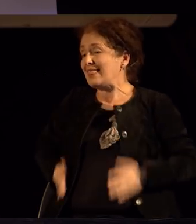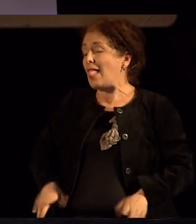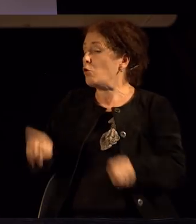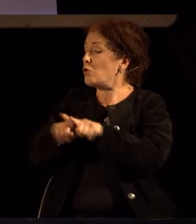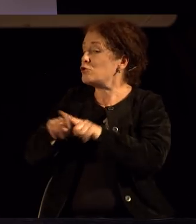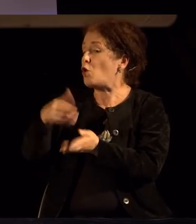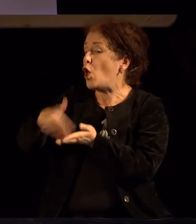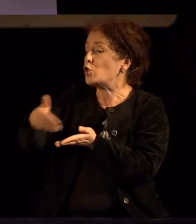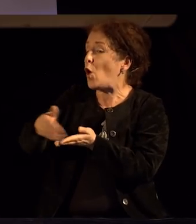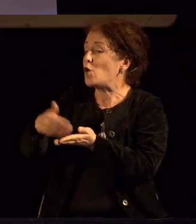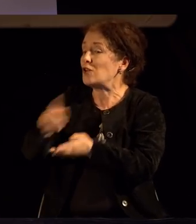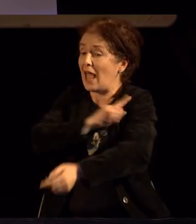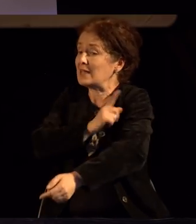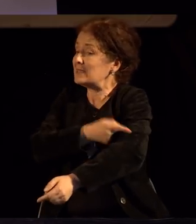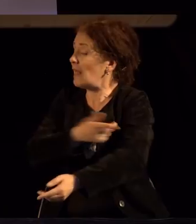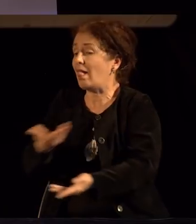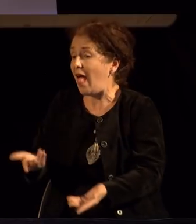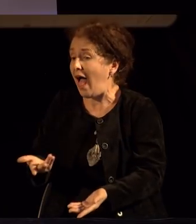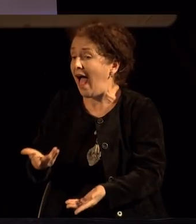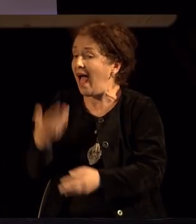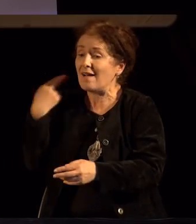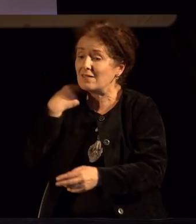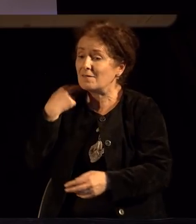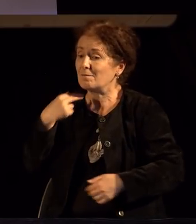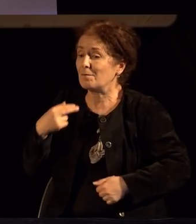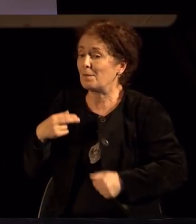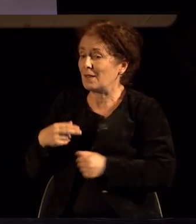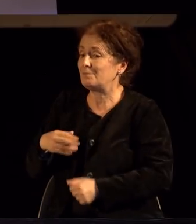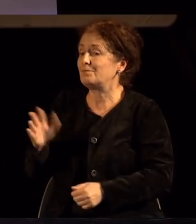енергија, и се јавува недостаток, гладен.